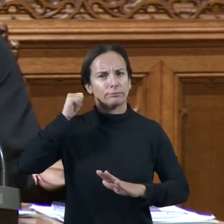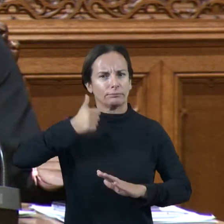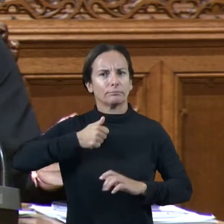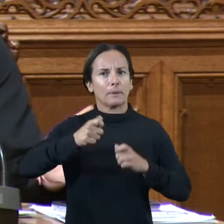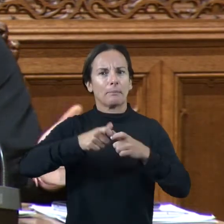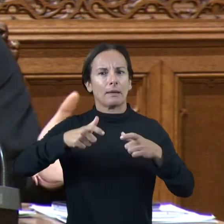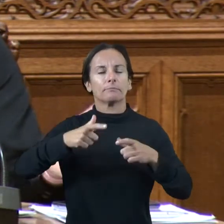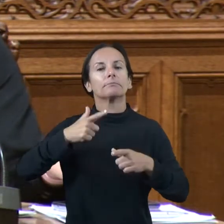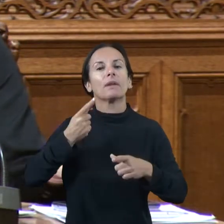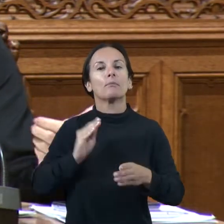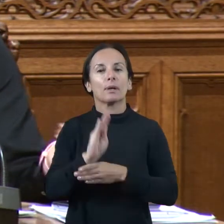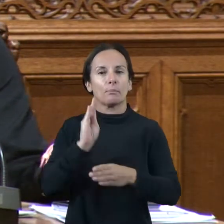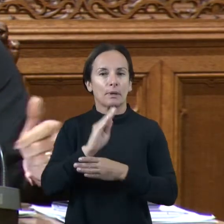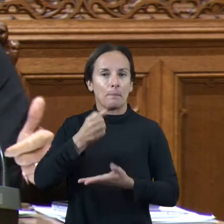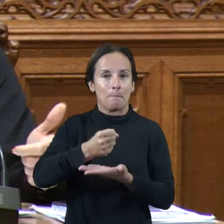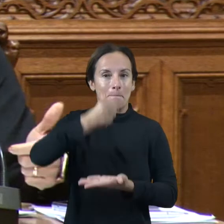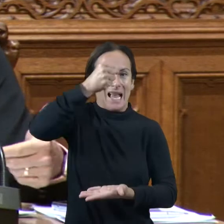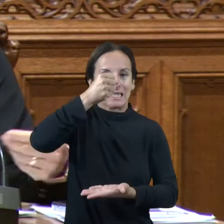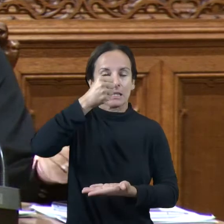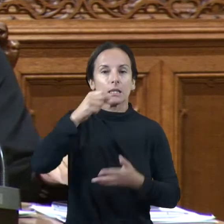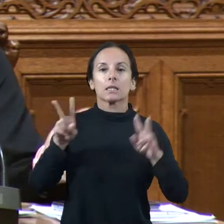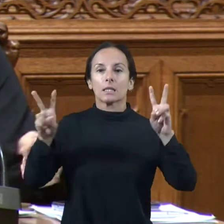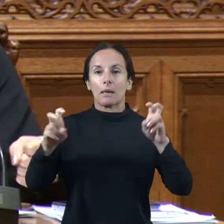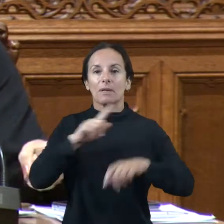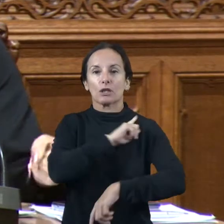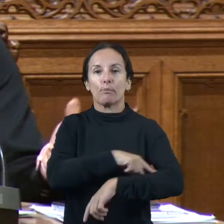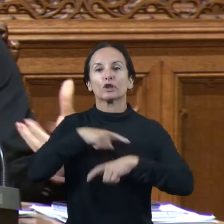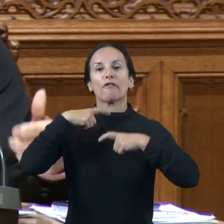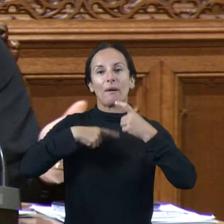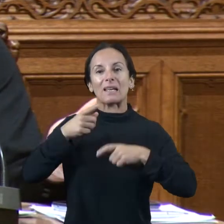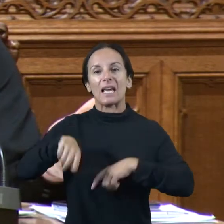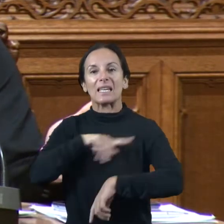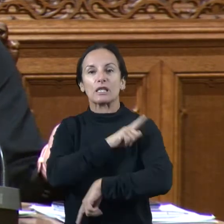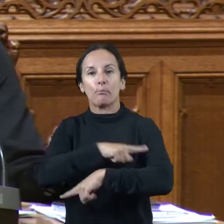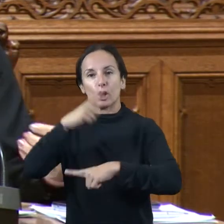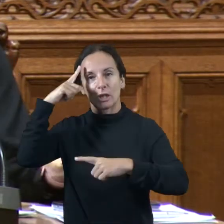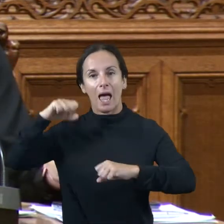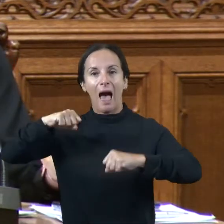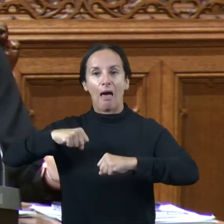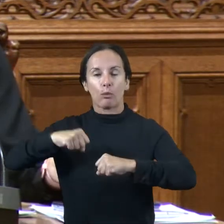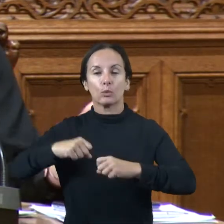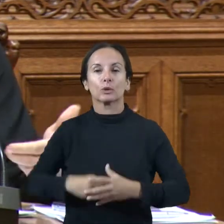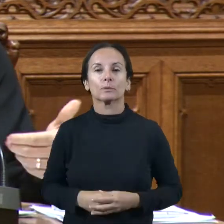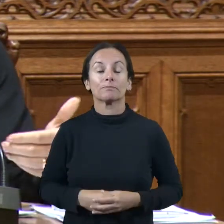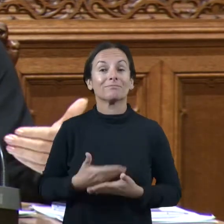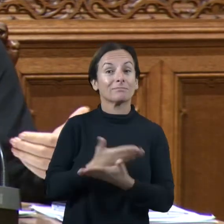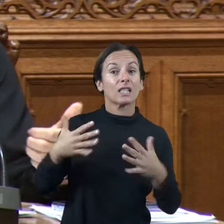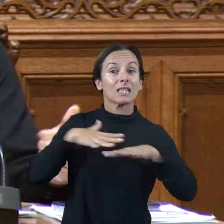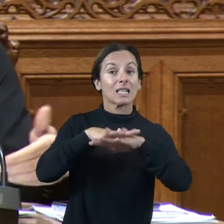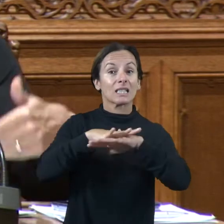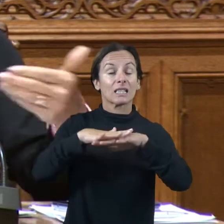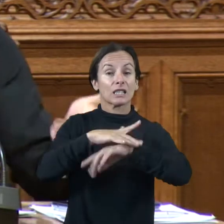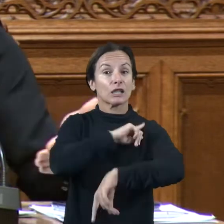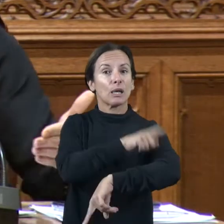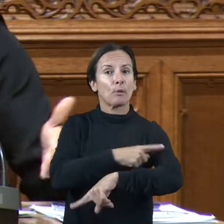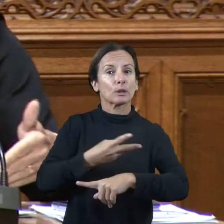incrementant en quant a pressupost és l'esport en família i l'esport per adults. També arrel del que demana el que ens demana està així nosaltres el